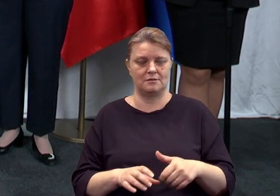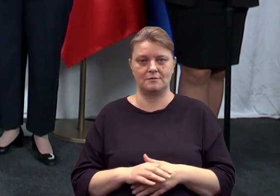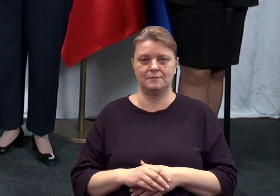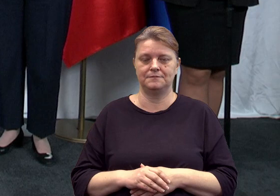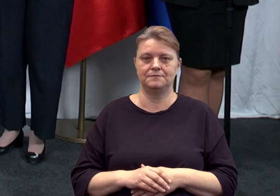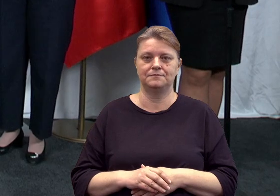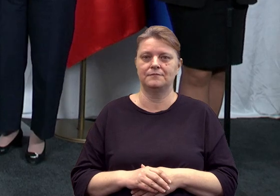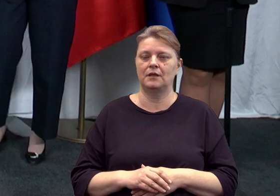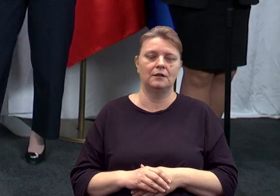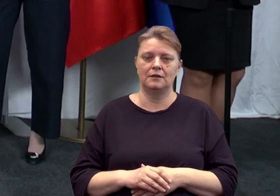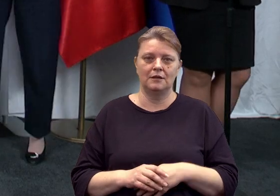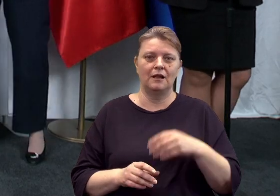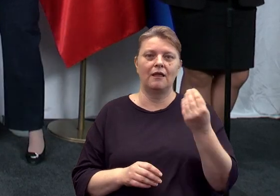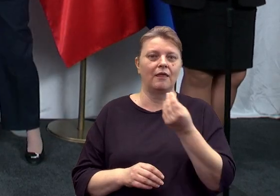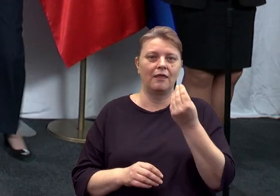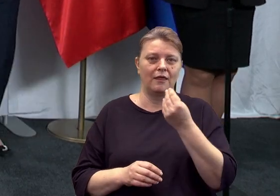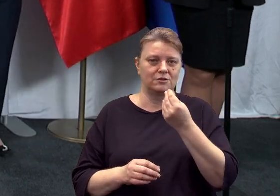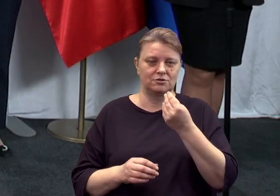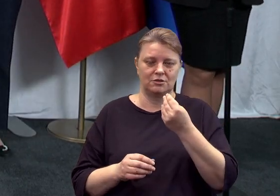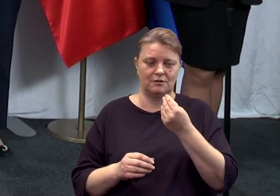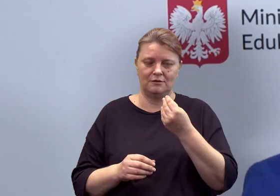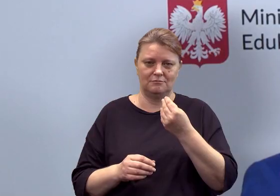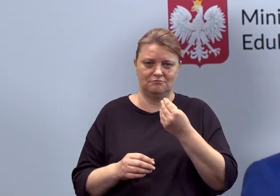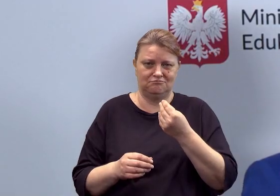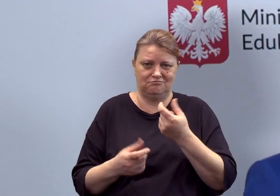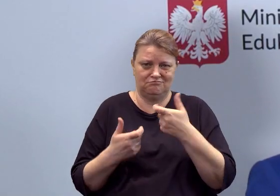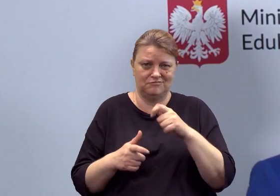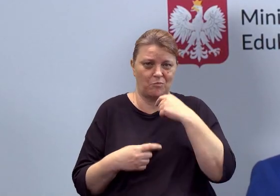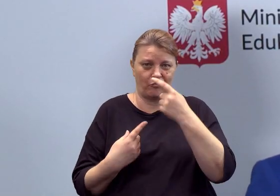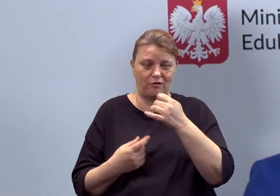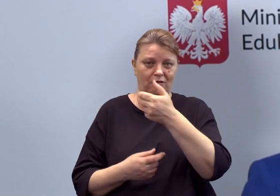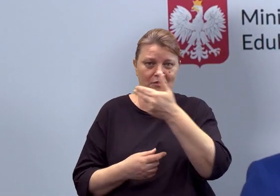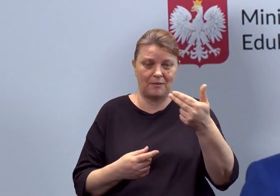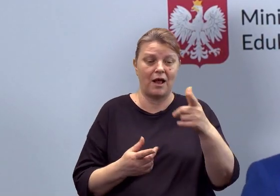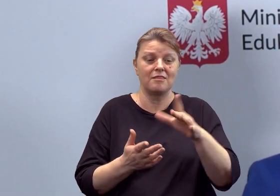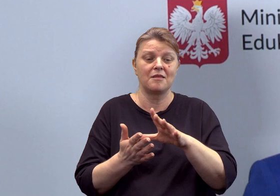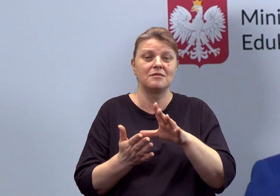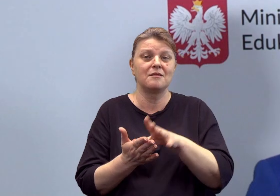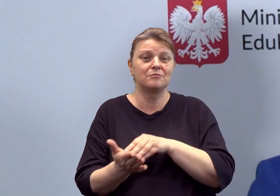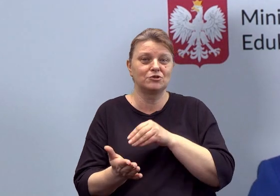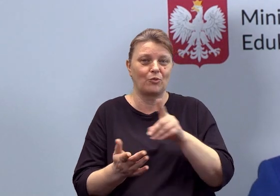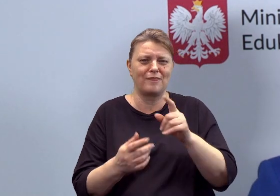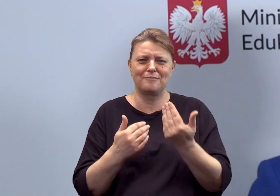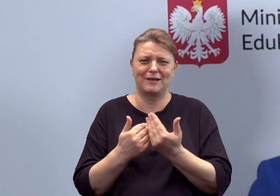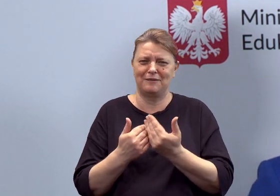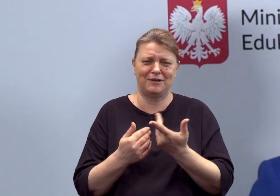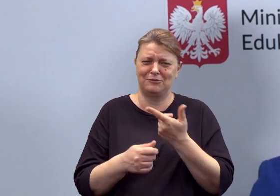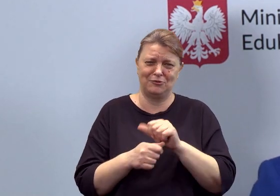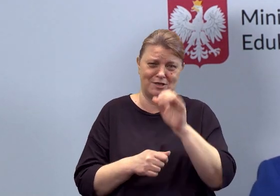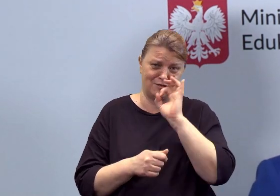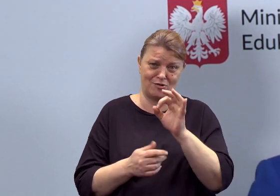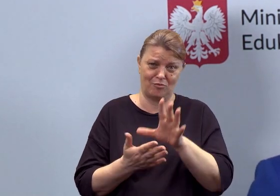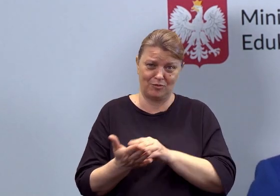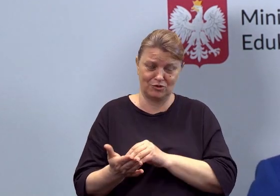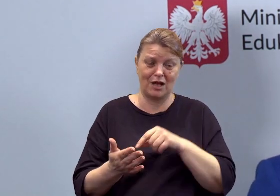My na razie o szczegółach działań osłonowych nie wspominaliśmy, natomiast ten przykład matematyki chyba nie jest najszczęśliwszym przykładem, bo to jest akurat